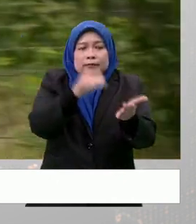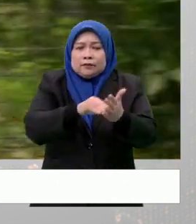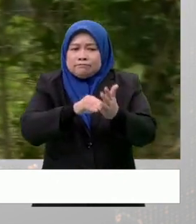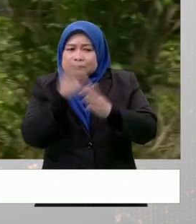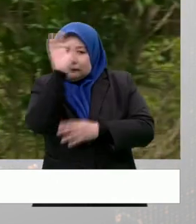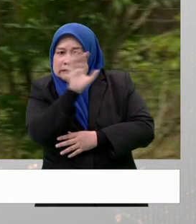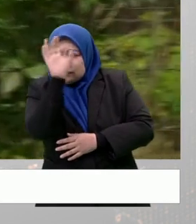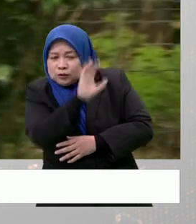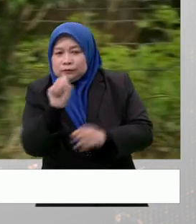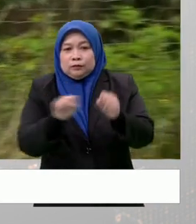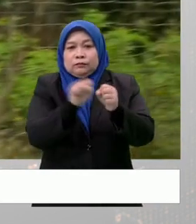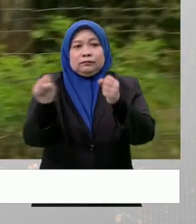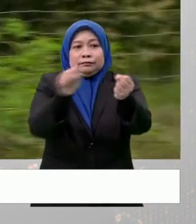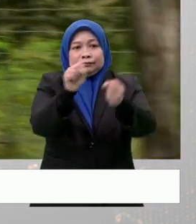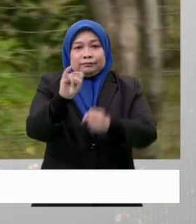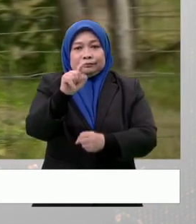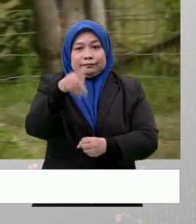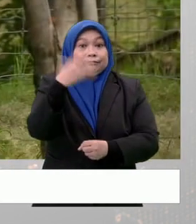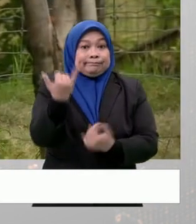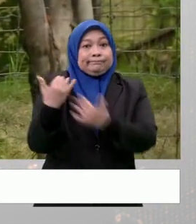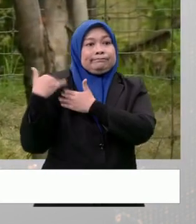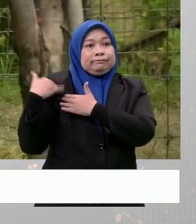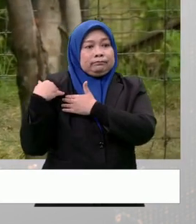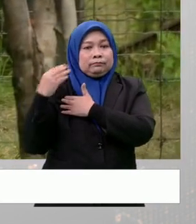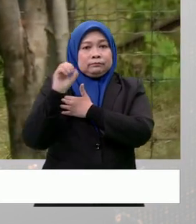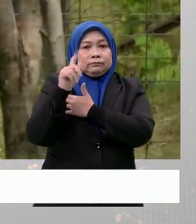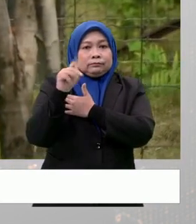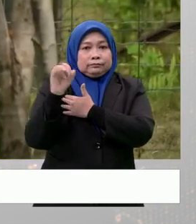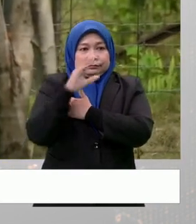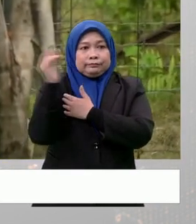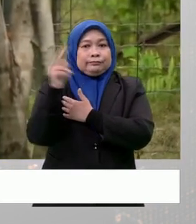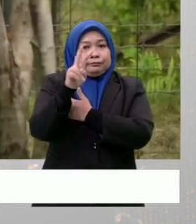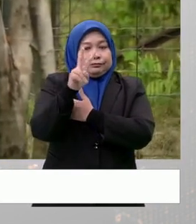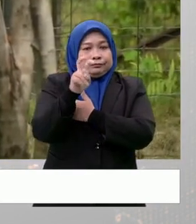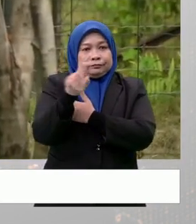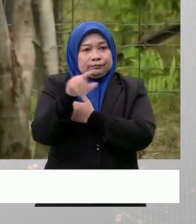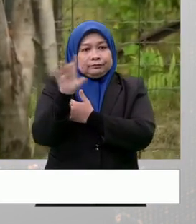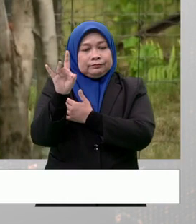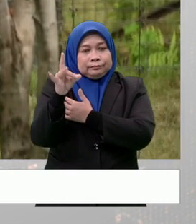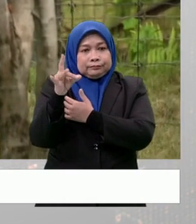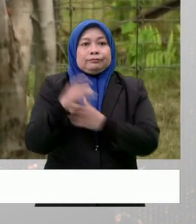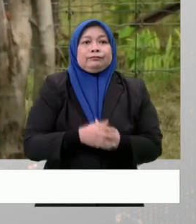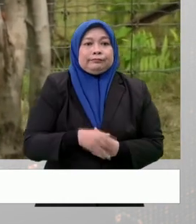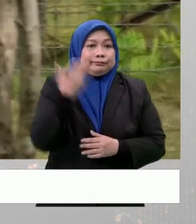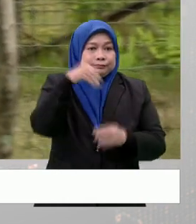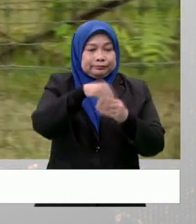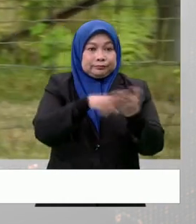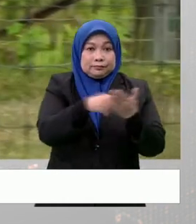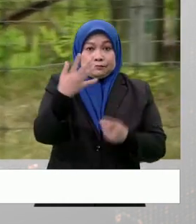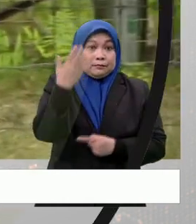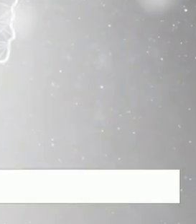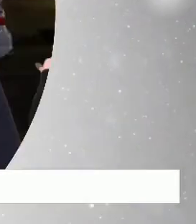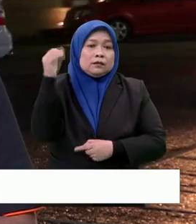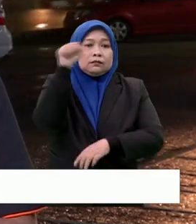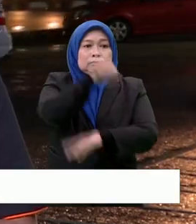kerusi Parlimen Sungai Siput di mana sekarang ini disandang oleh SK Sabun yang mendapat 20,817 undi pada PRU 14 lepas